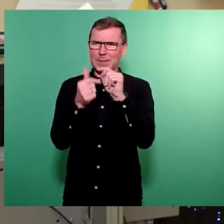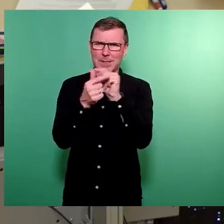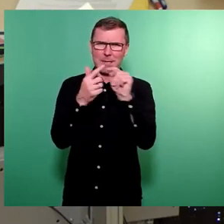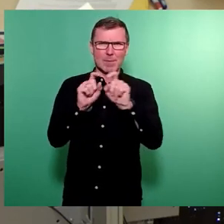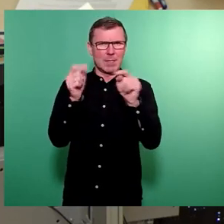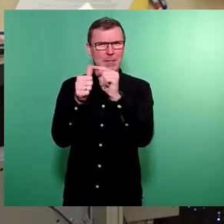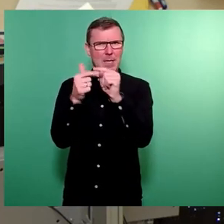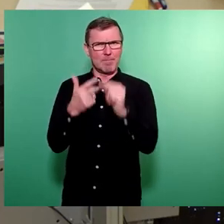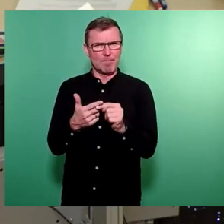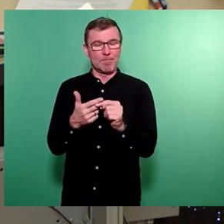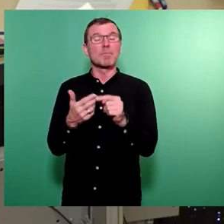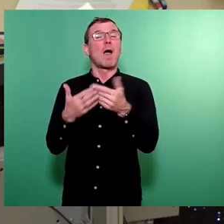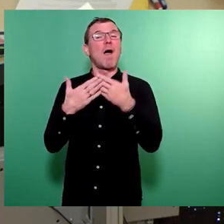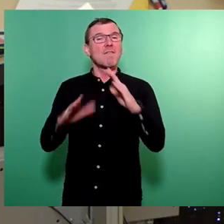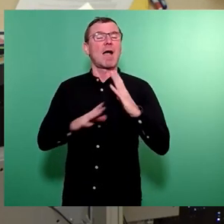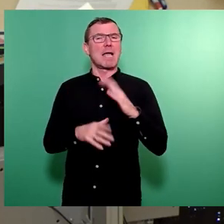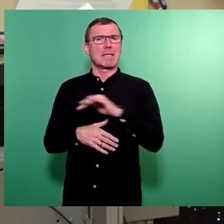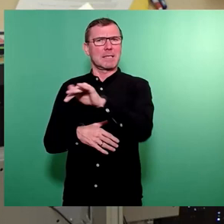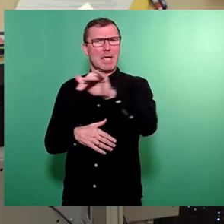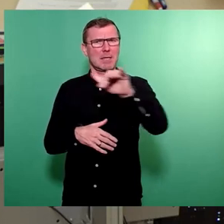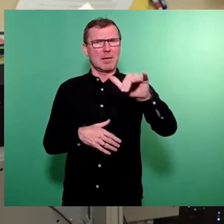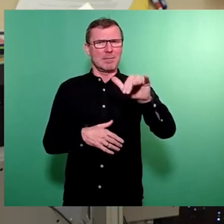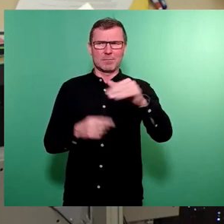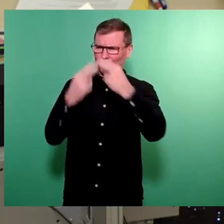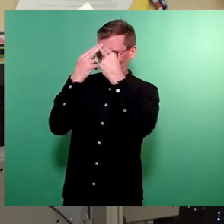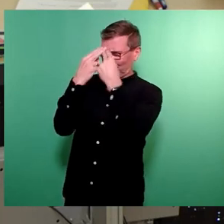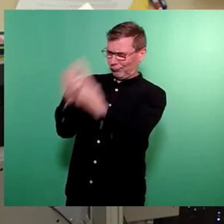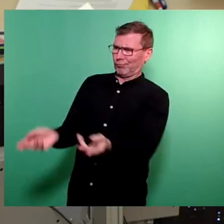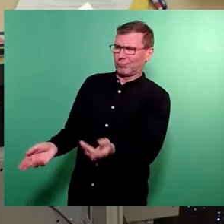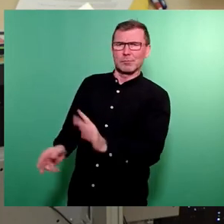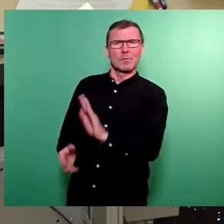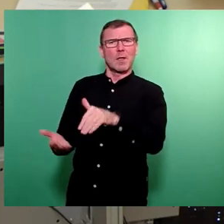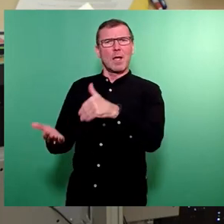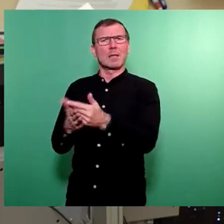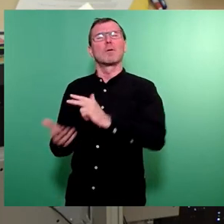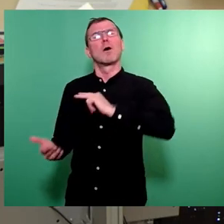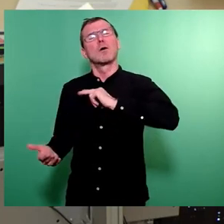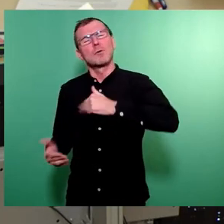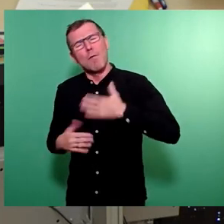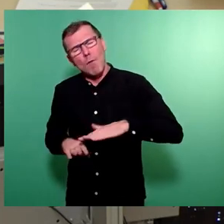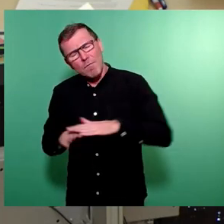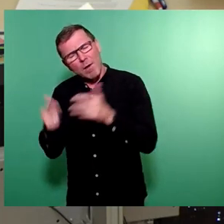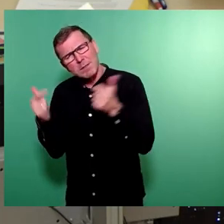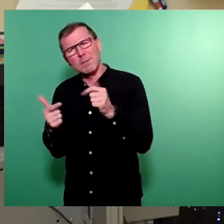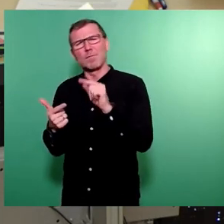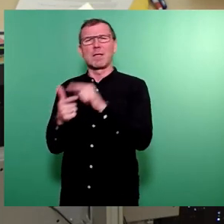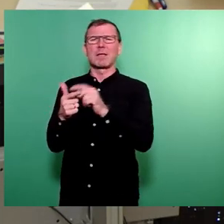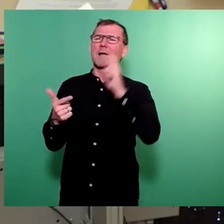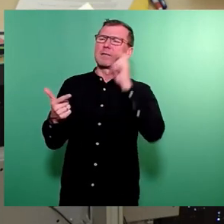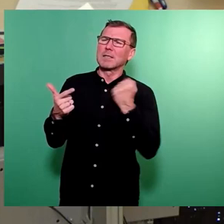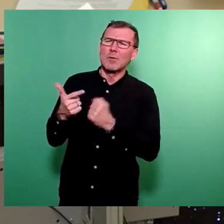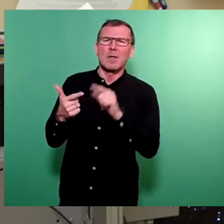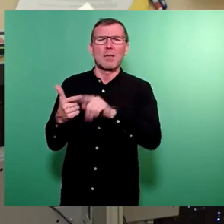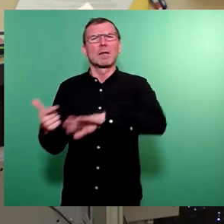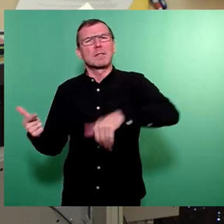das ist eben die freie Trägerlandschaft, nicht alleine zu lassen, seien es Angebote der sozialen Wohlfahrtspflege, die Seniorenarbeit, die Kinder- und